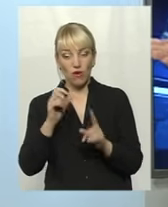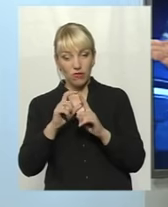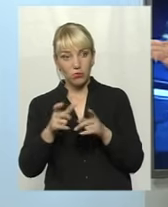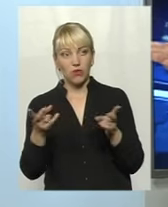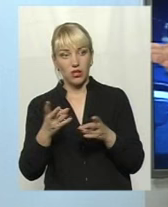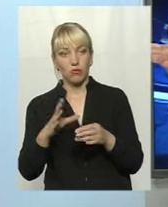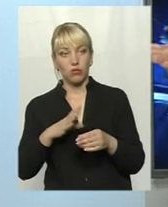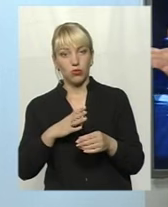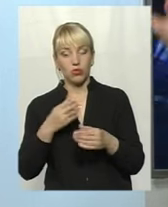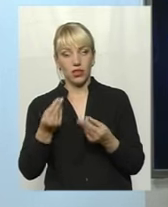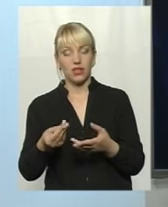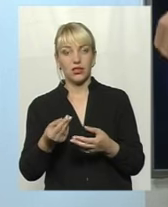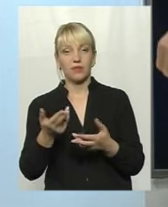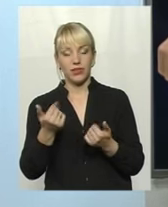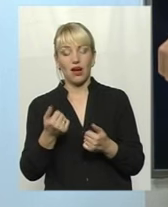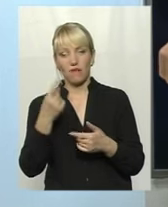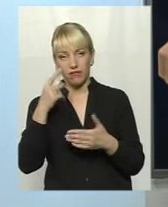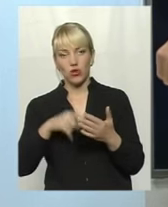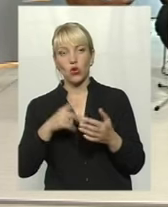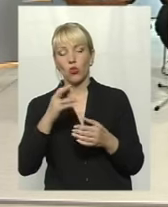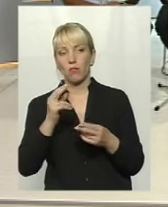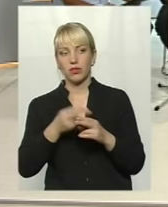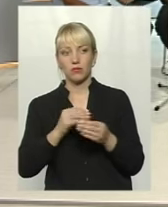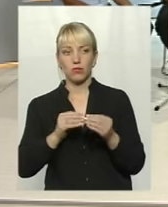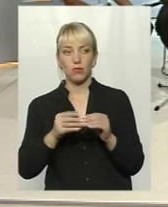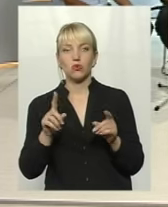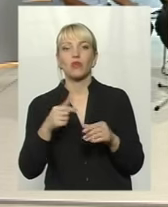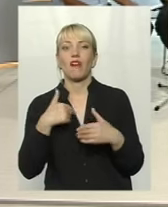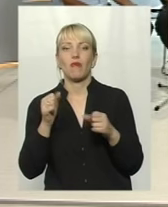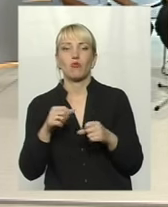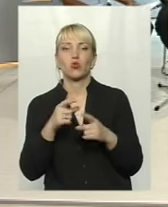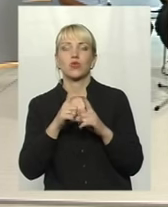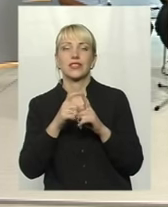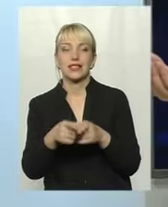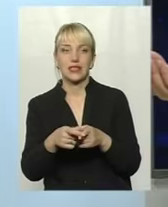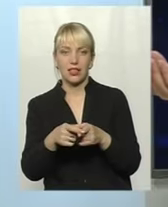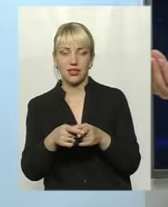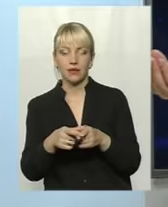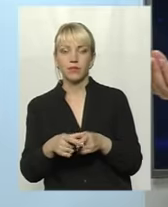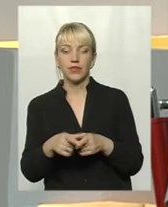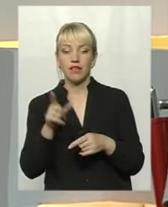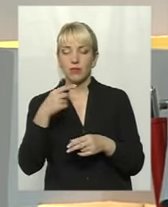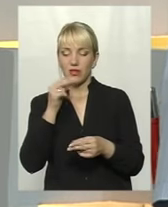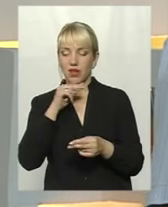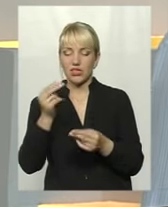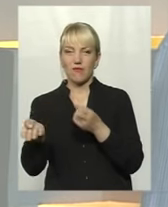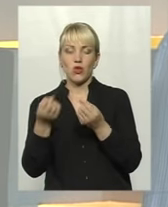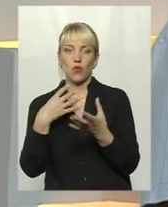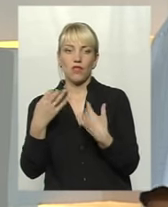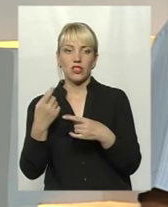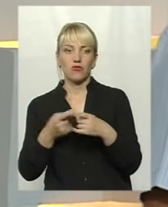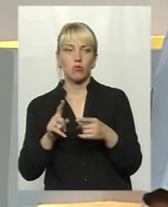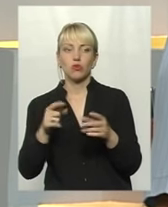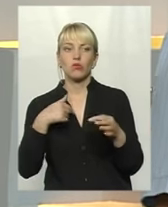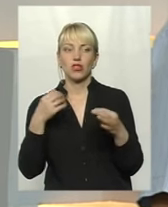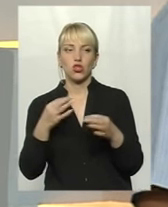дати? Вільно, без проблем. А чому ж цього не зробили? Потому що я що вам можу сказати по цьому питанню? От він далі звинувачений на тому, що ми нічого не діємо.